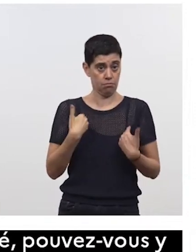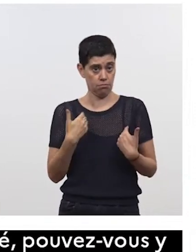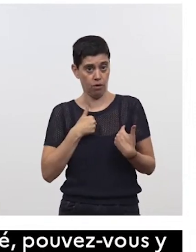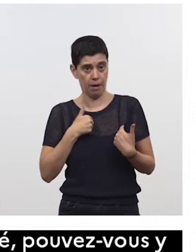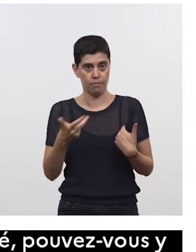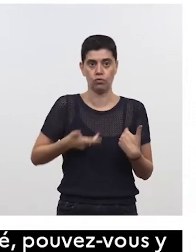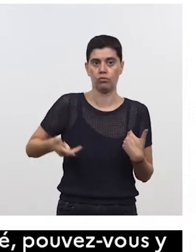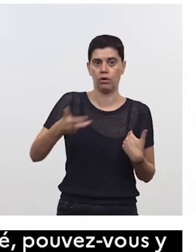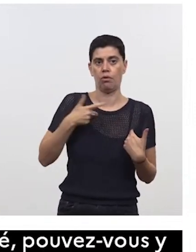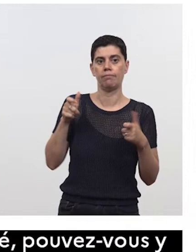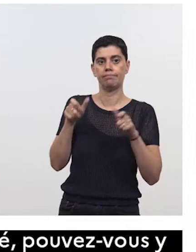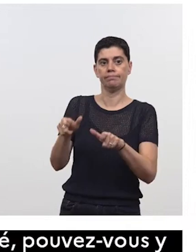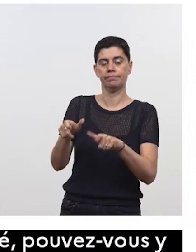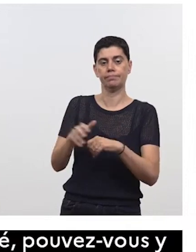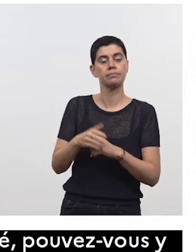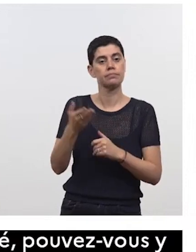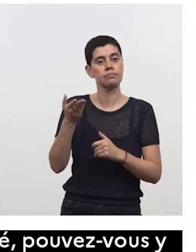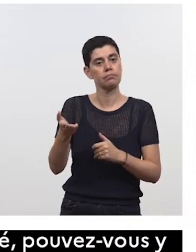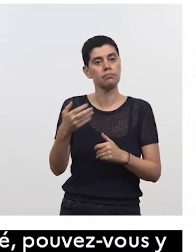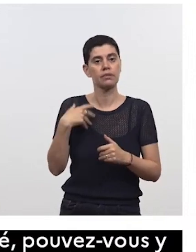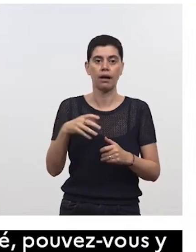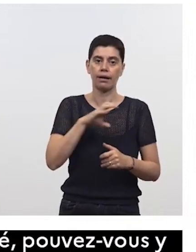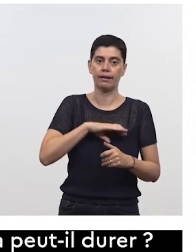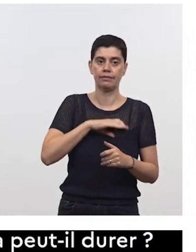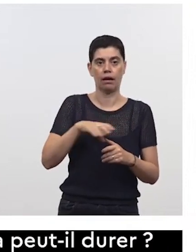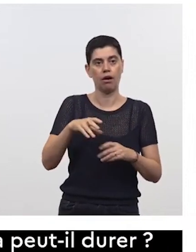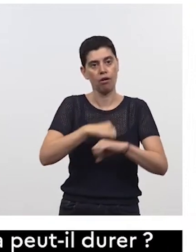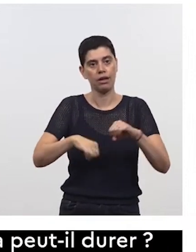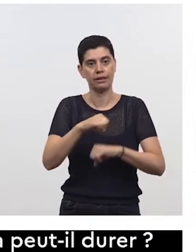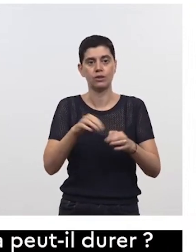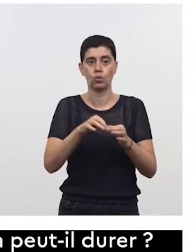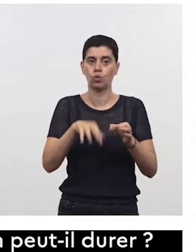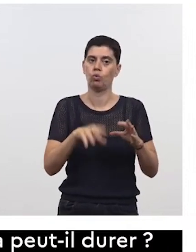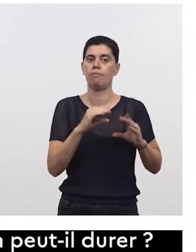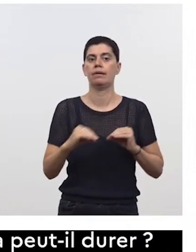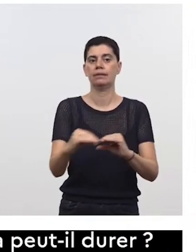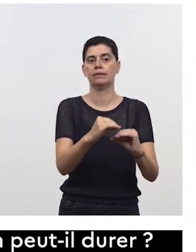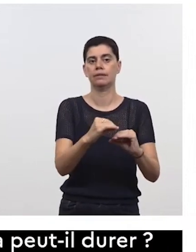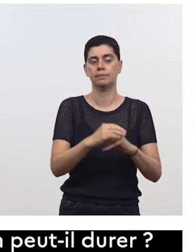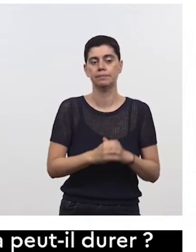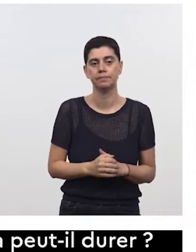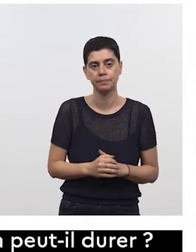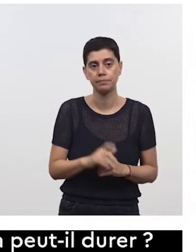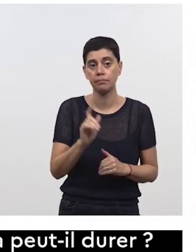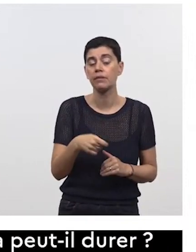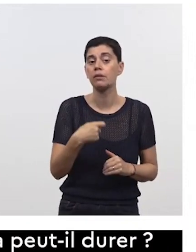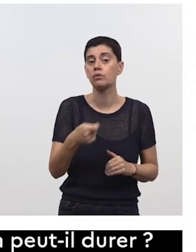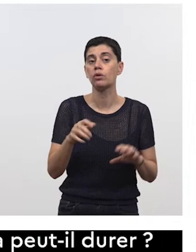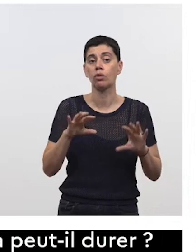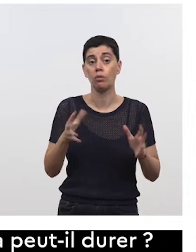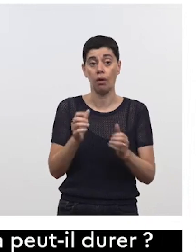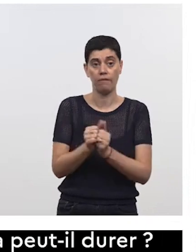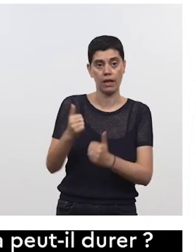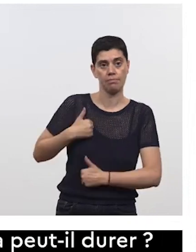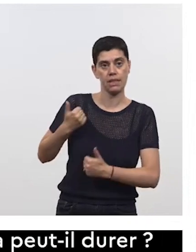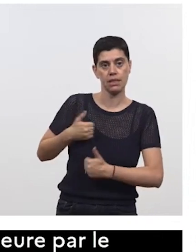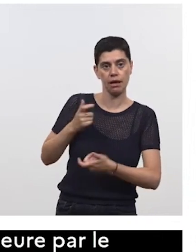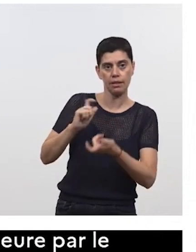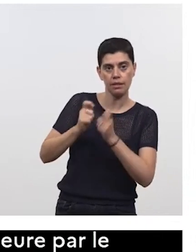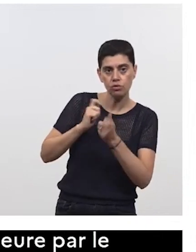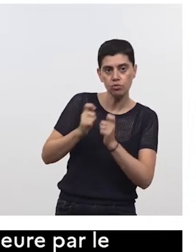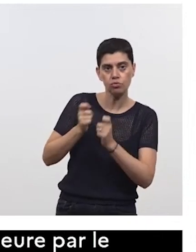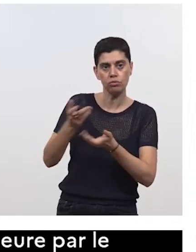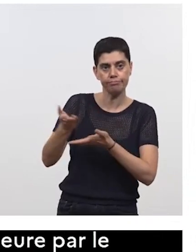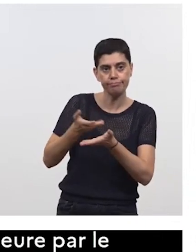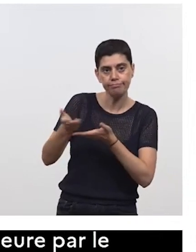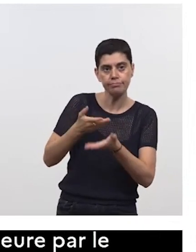'ensemble de ces sujets font l'objet de solutions pragmatiques toujours évidemment au contact de nos militaires qui je veux